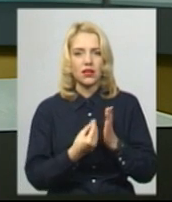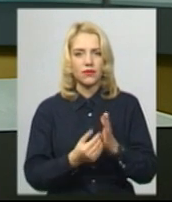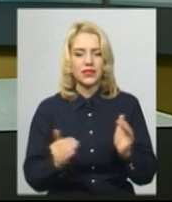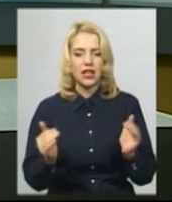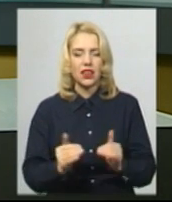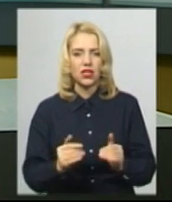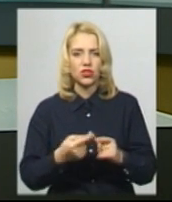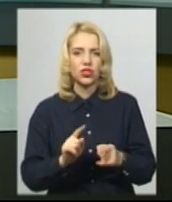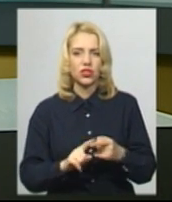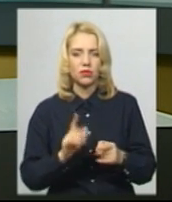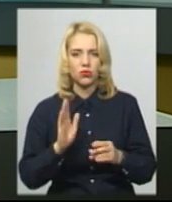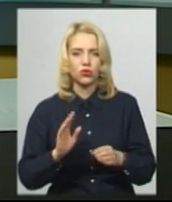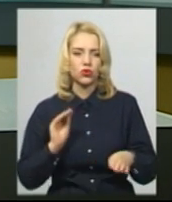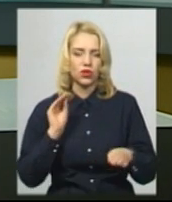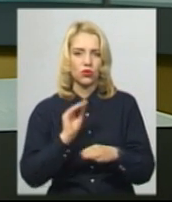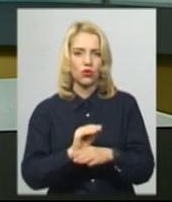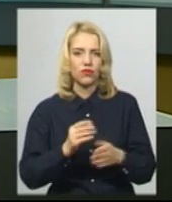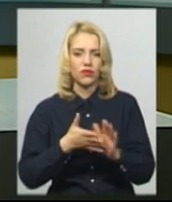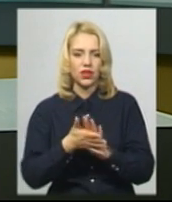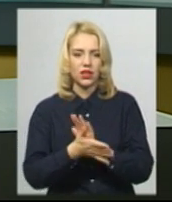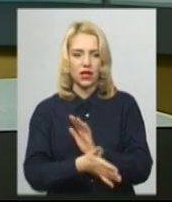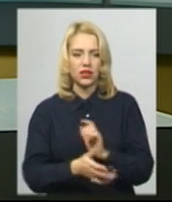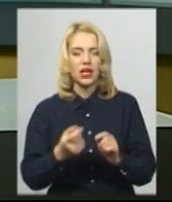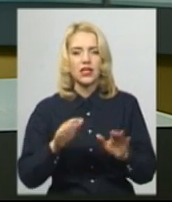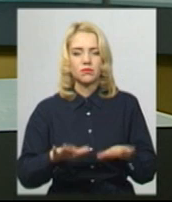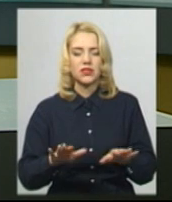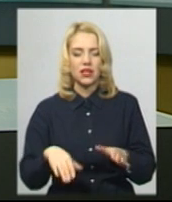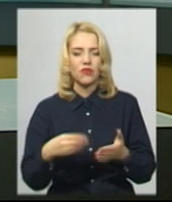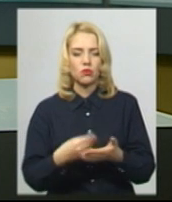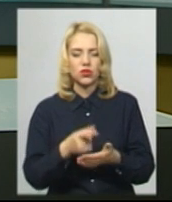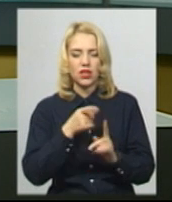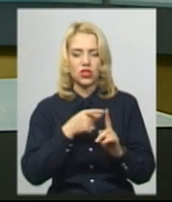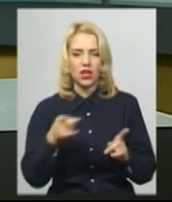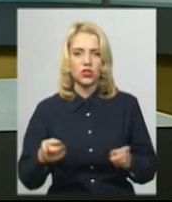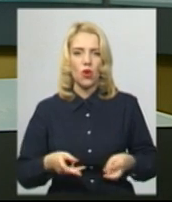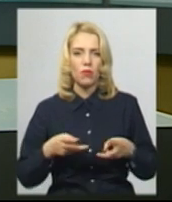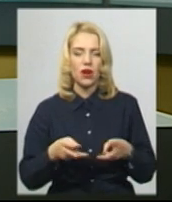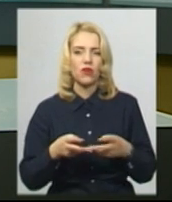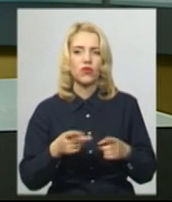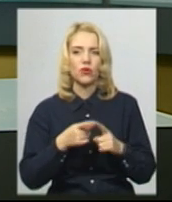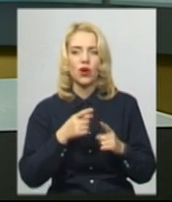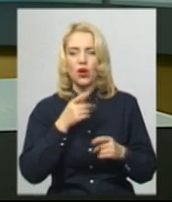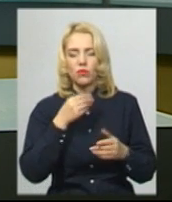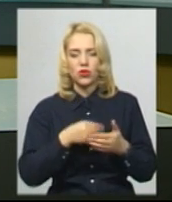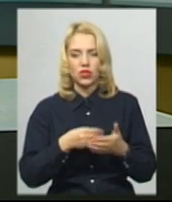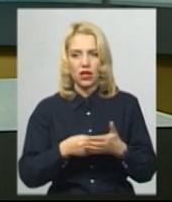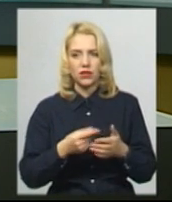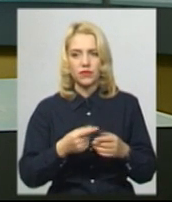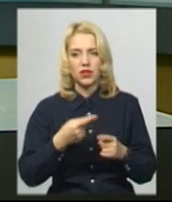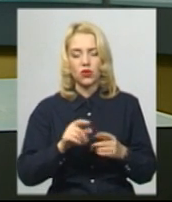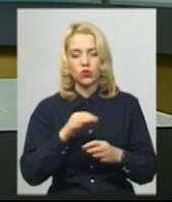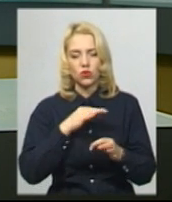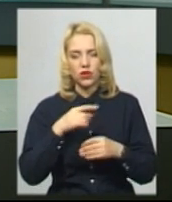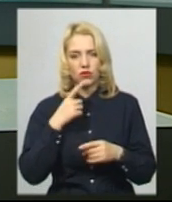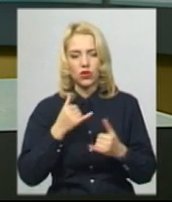призведе до додаткових витрат з місцевих бюджетів за час опалювального сезону в сумі 7 мільярдів гривень. Консультант додає, для